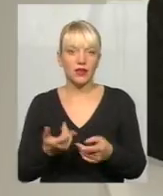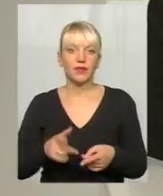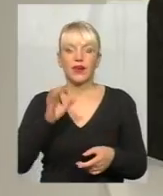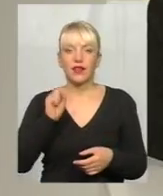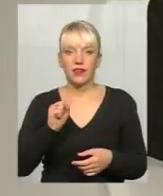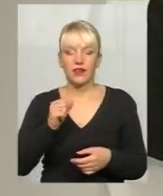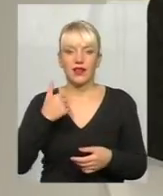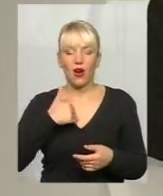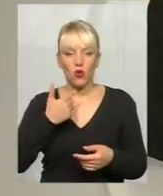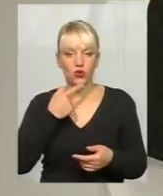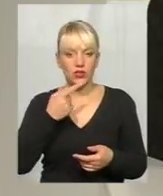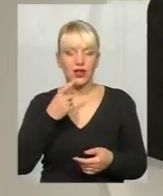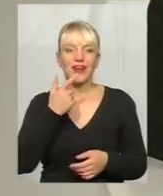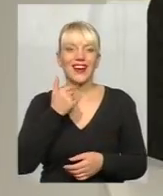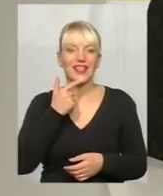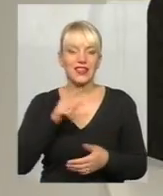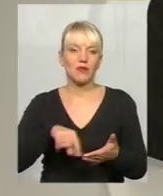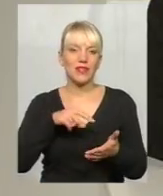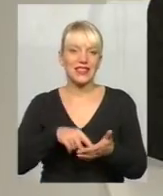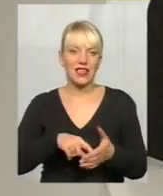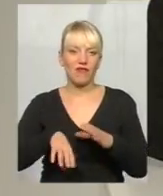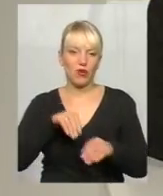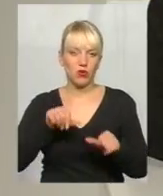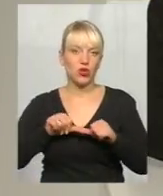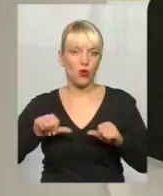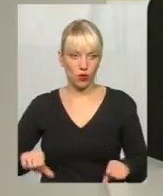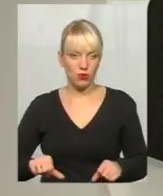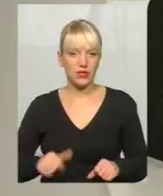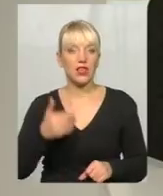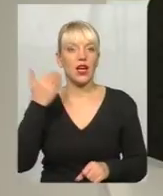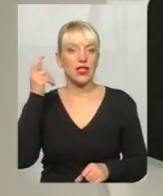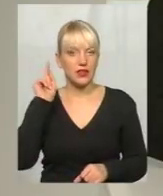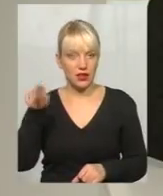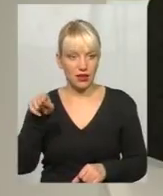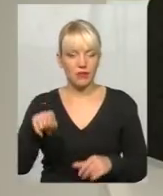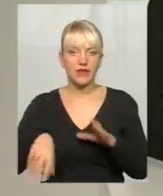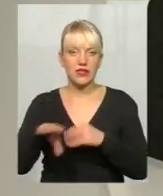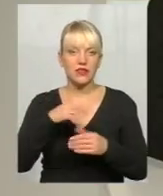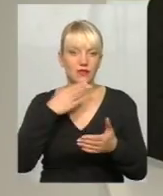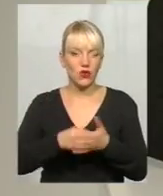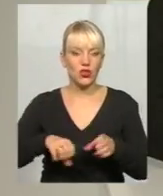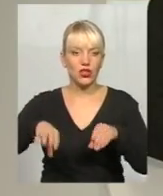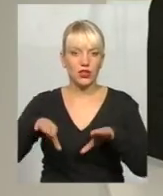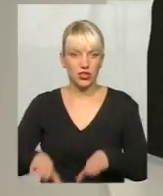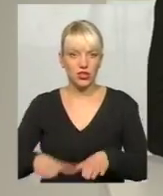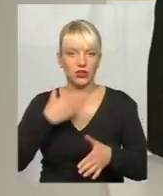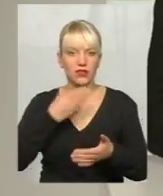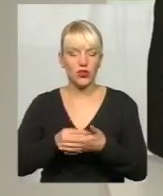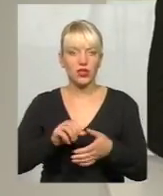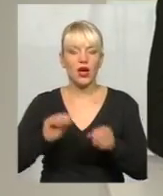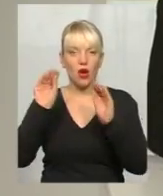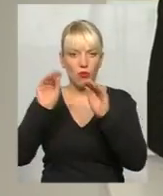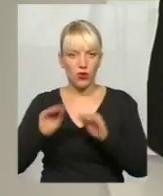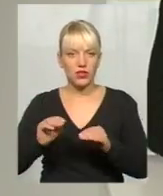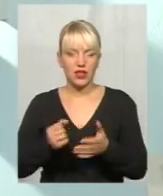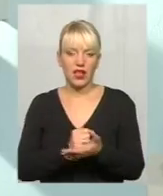дуже відзначити Красилівську міську виборчу комісію, так? От вона всі свої рішення, всі свої постанови виставляла на